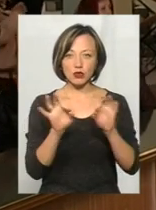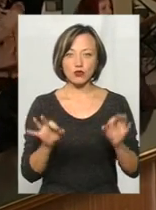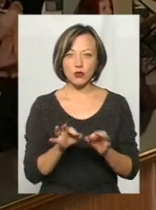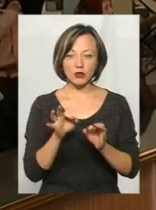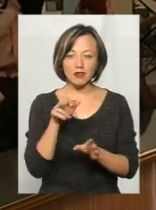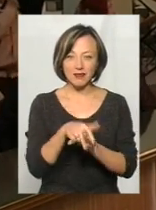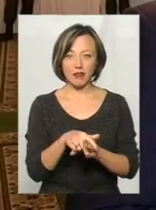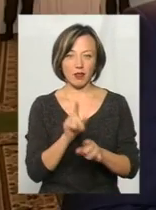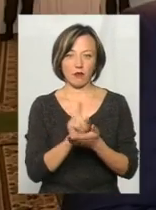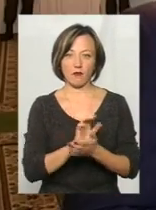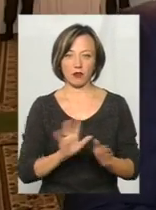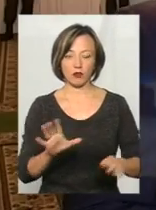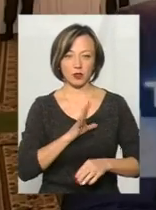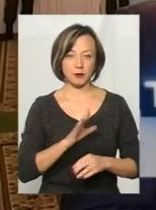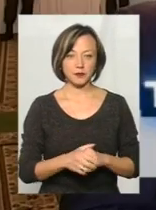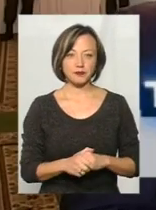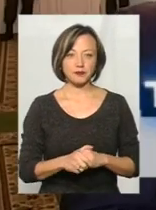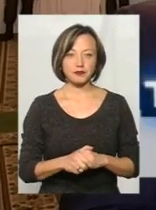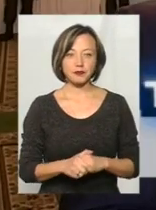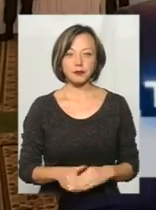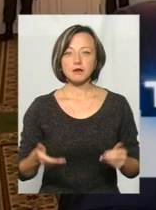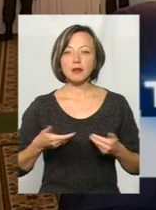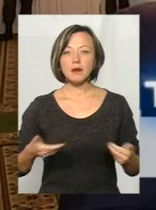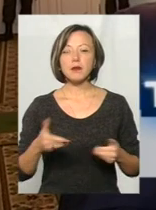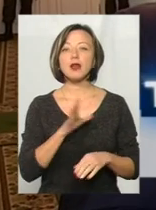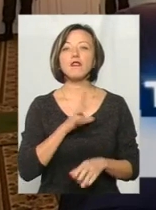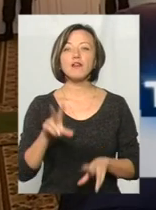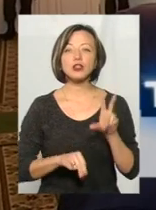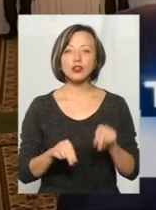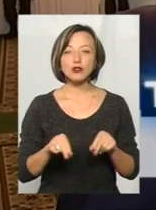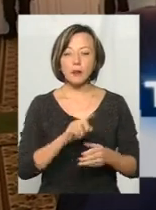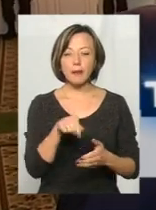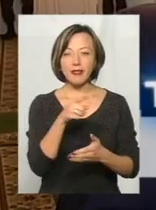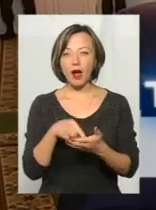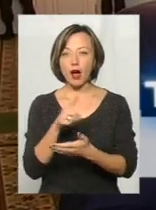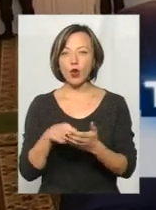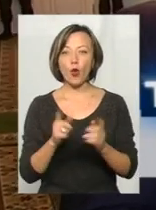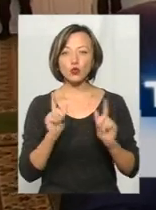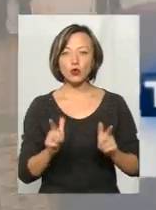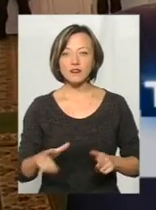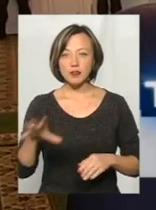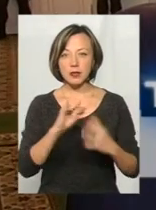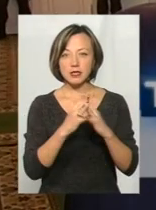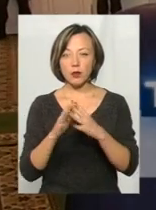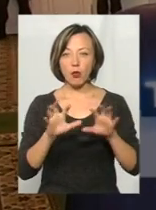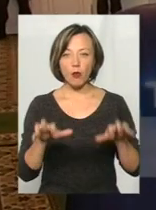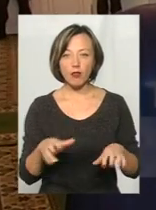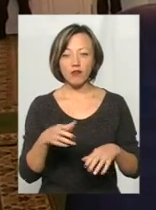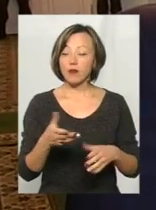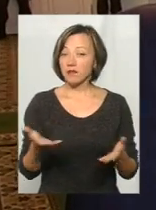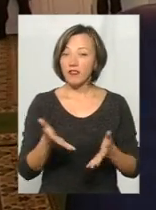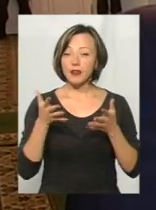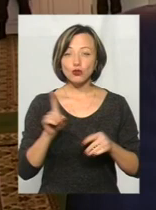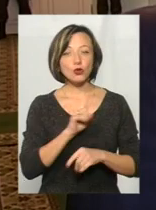процесів відбуватися не повинно. Ми вважаємо, що питання узгоджене, узгодженими всіма сільськими головами виявляється, що ні. Тому там, де дійсно не